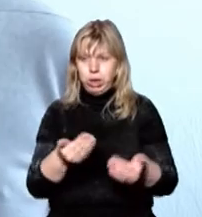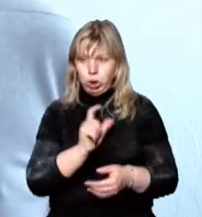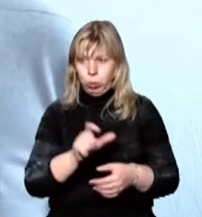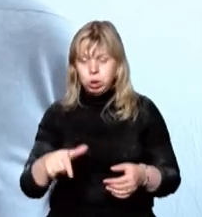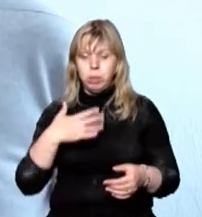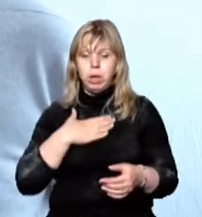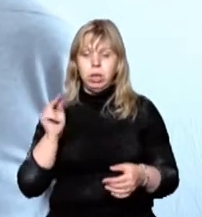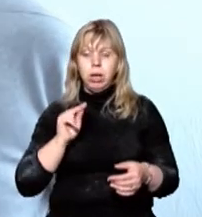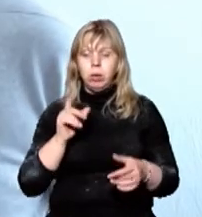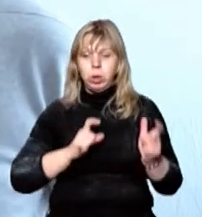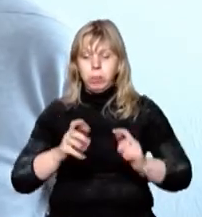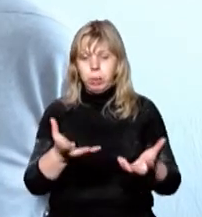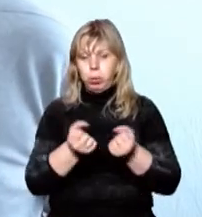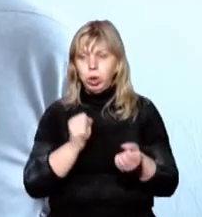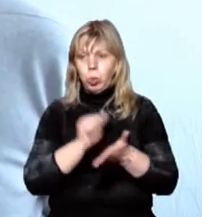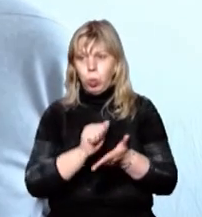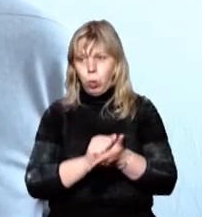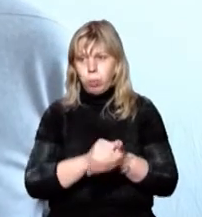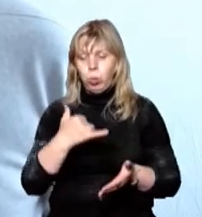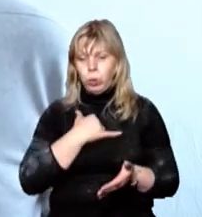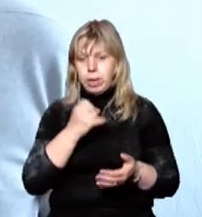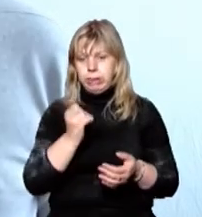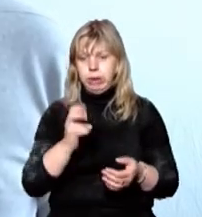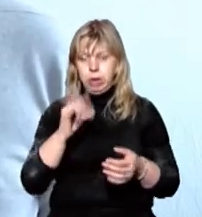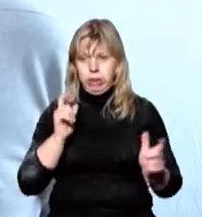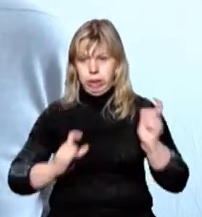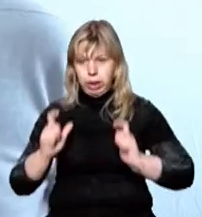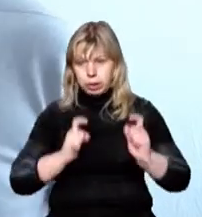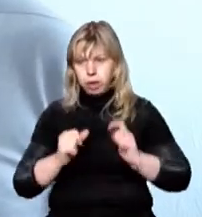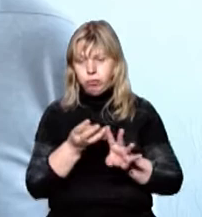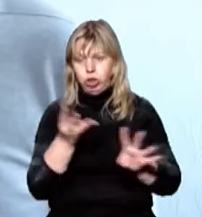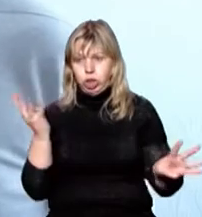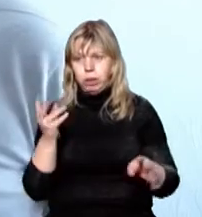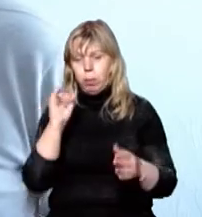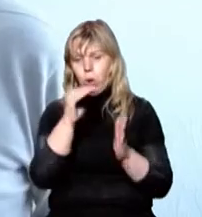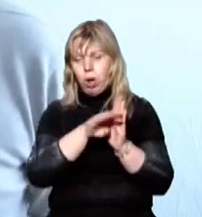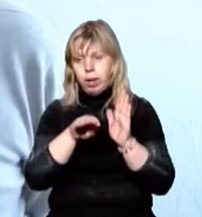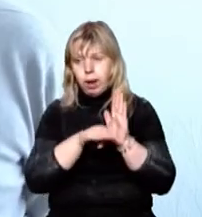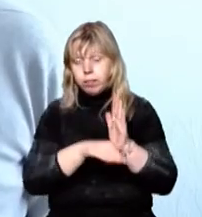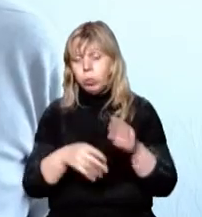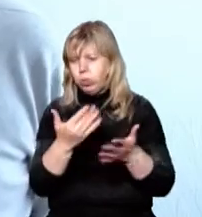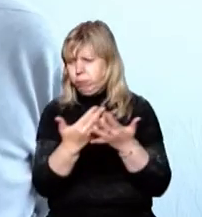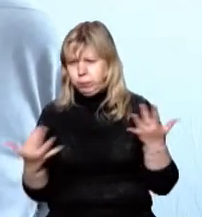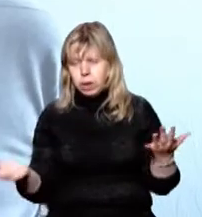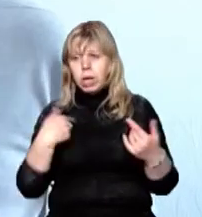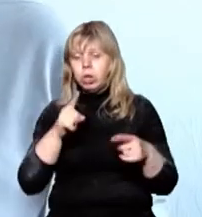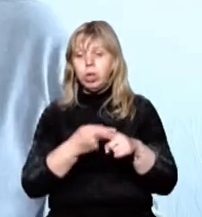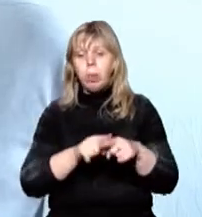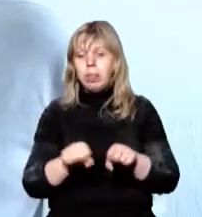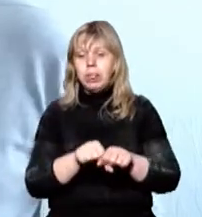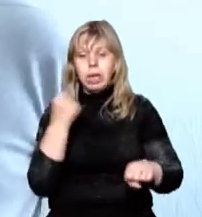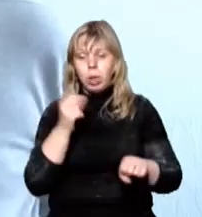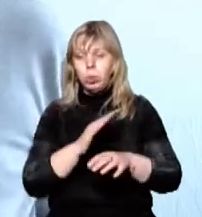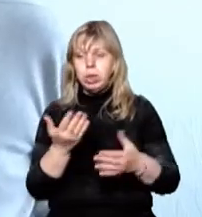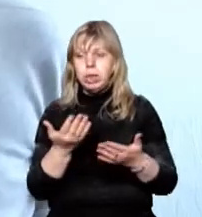випускники змогли отримати свої документи у нас в деканаті. Тут по черзі, по графіку і так далі, для того, щоб не порушувати